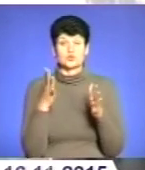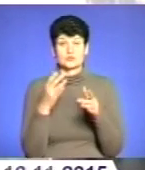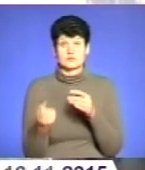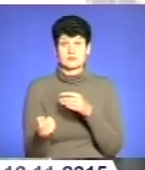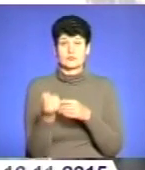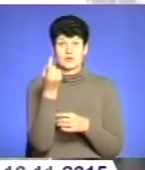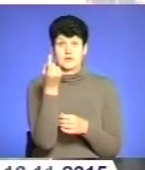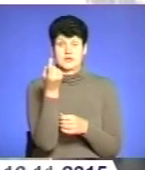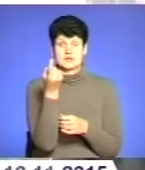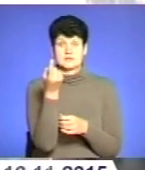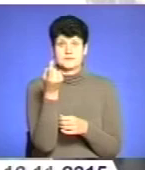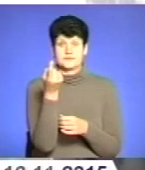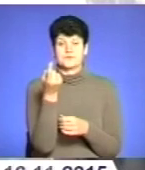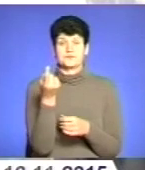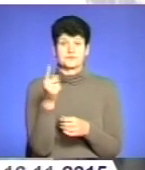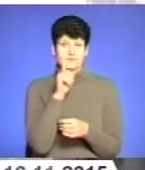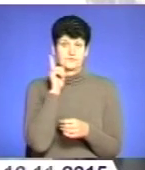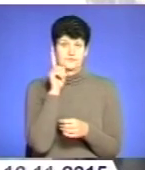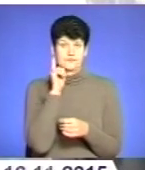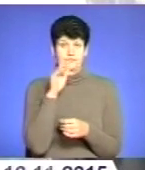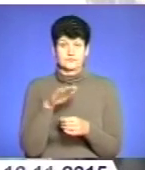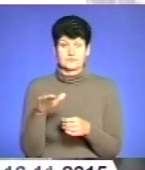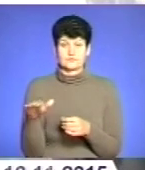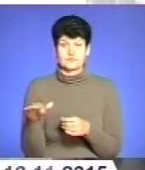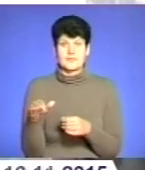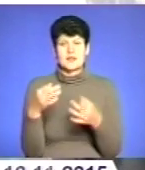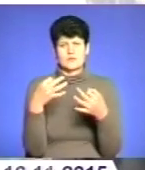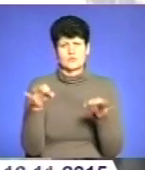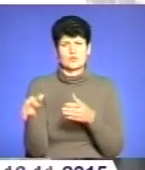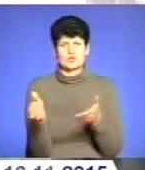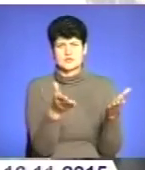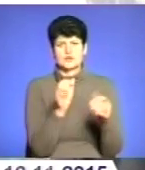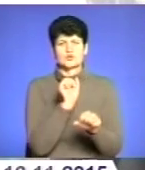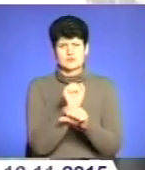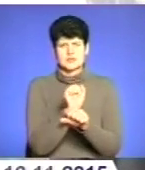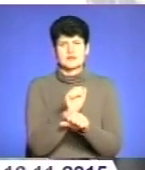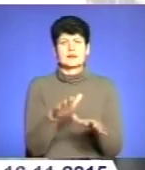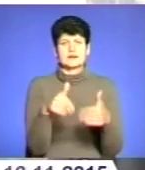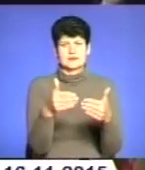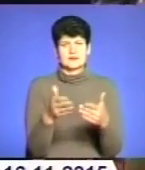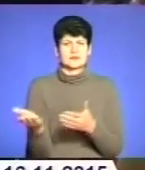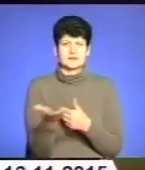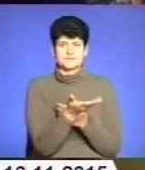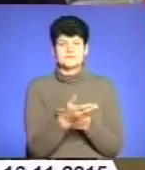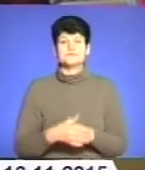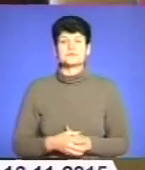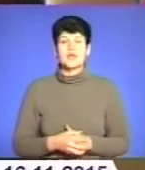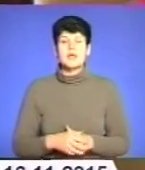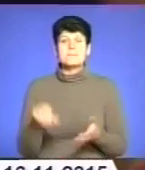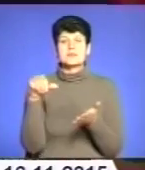юних пішоходів пропустити, зупинитися та надати їм перевагу в русі. Працівники